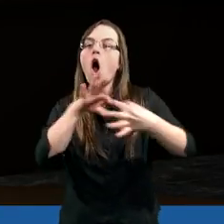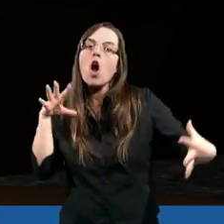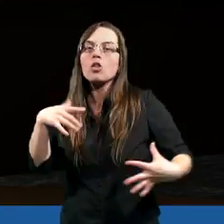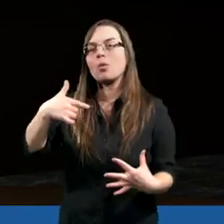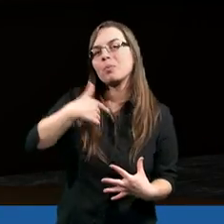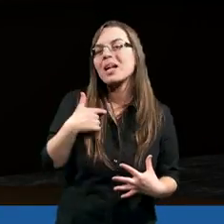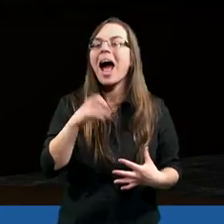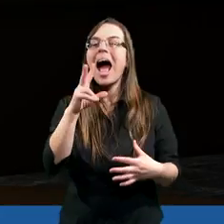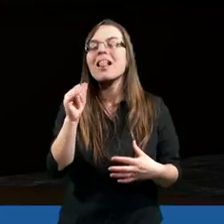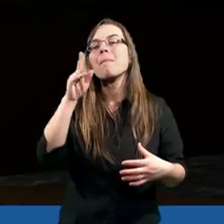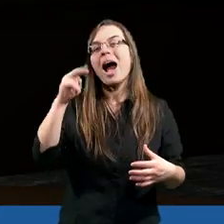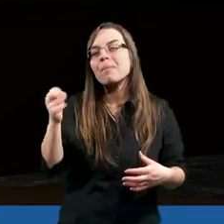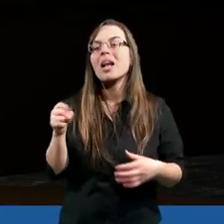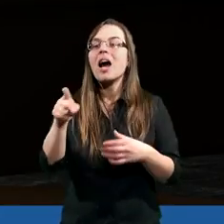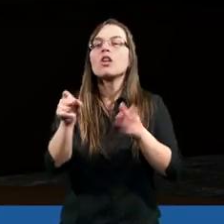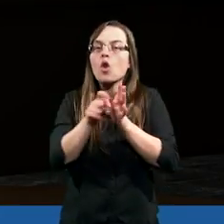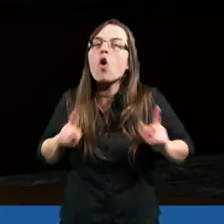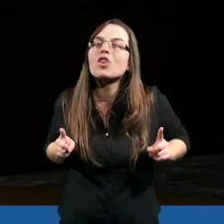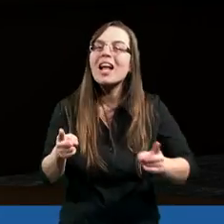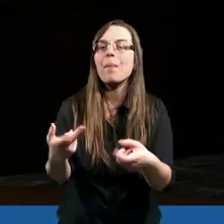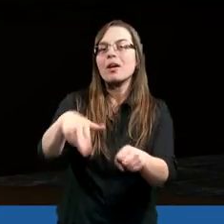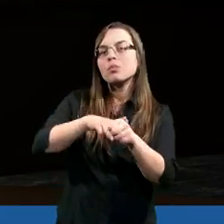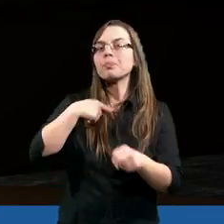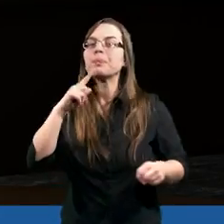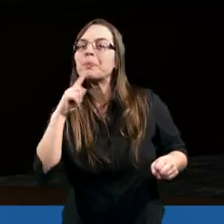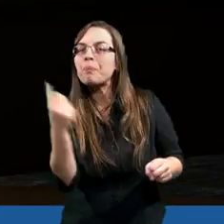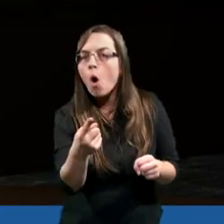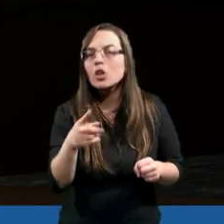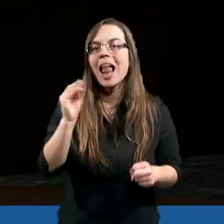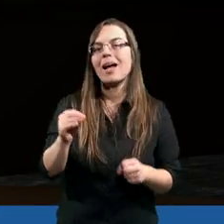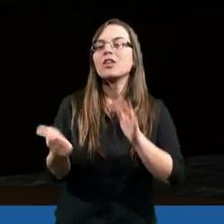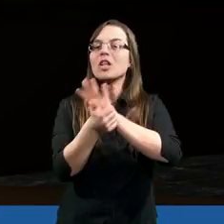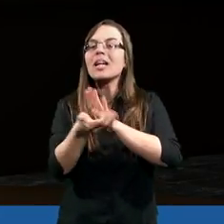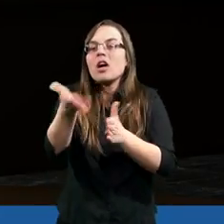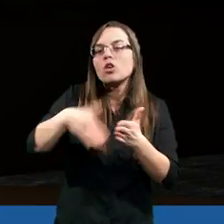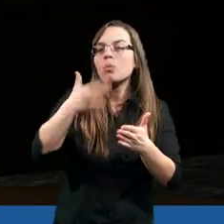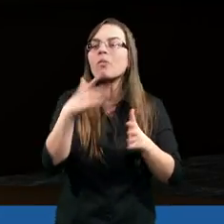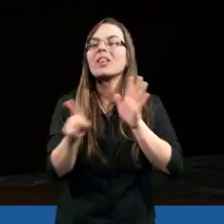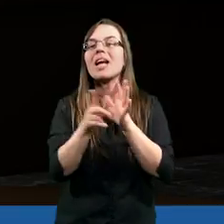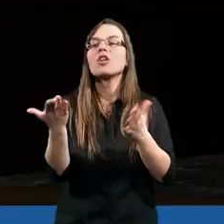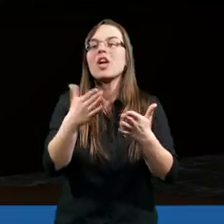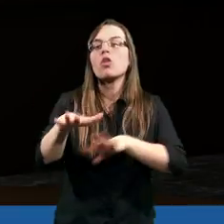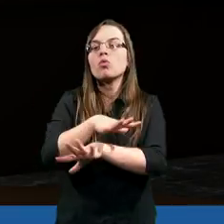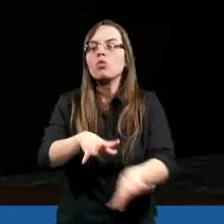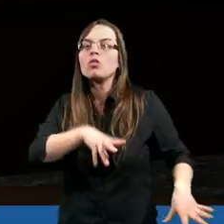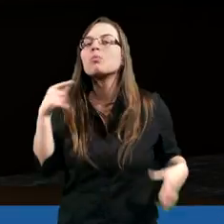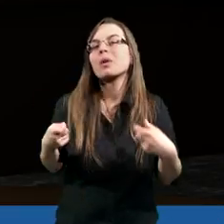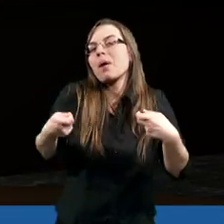odłączcie mi Barnabę i Pawła do dzieła, którego ja poślę. A nawet szesnasty rozdział, gdzie Duch Święty